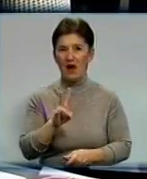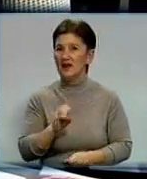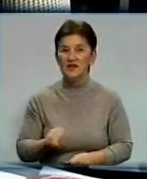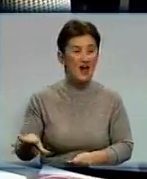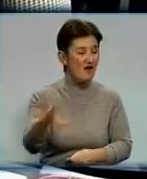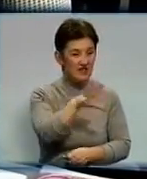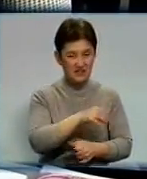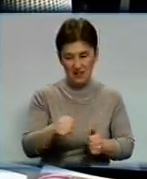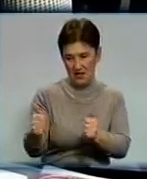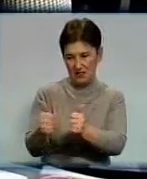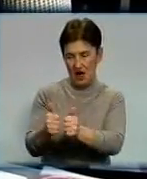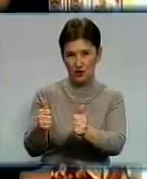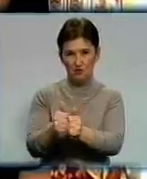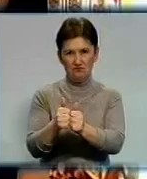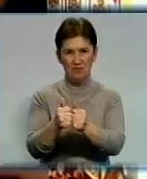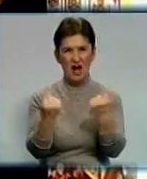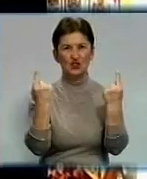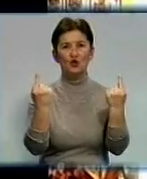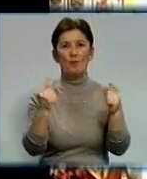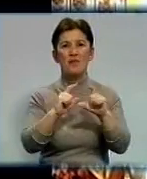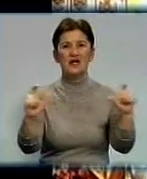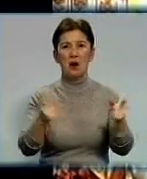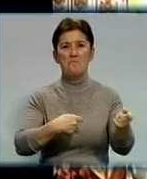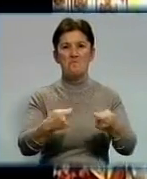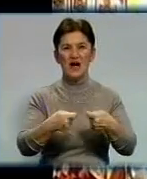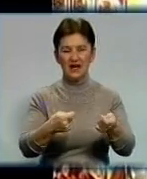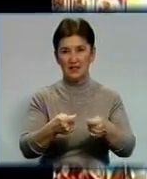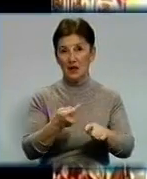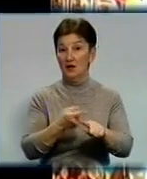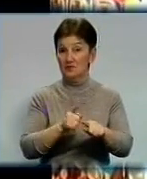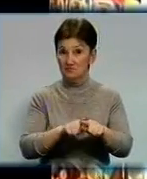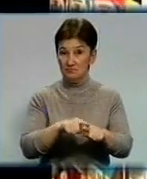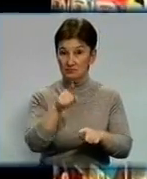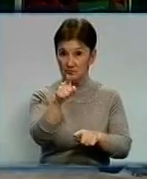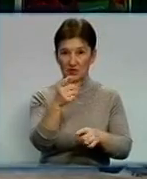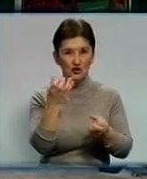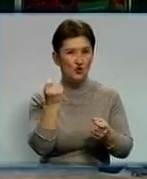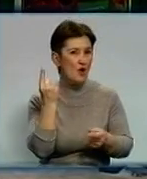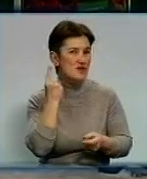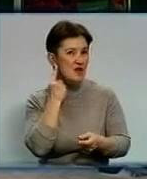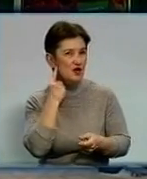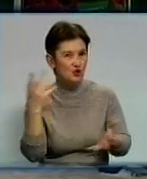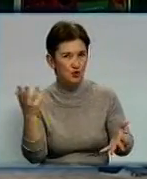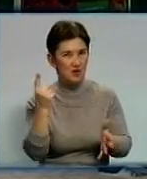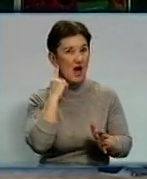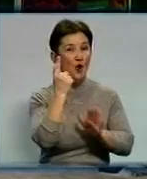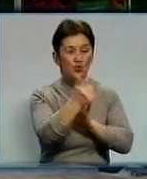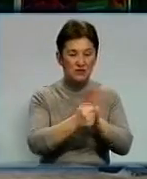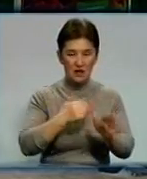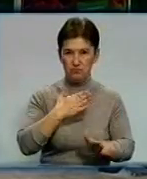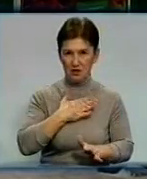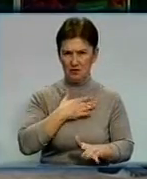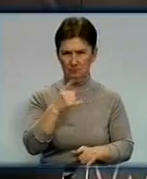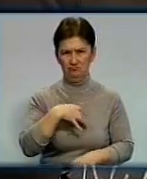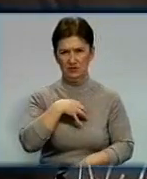підхатують супермаркет. А от продавці цих кіосків про можливі зміни закону ще не чули, дізнавшись від нашої знімальної групи